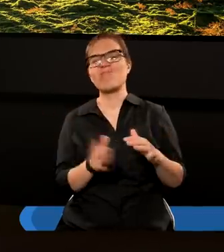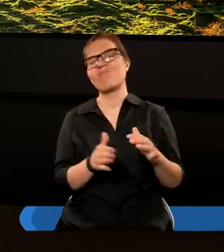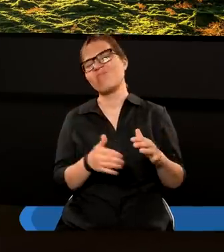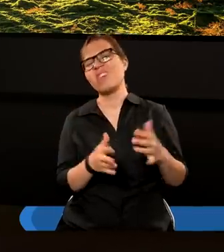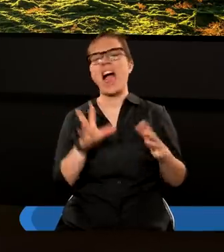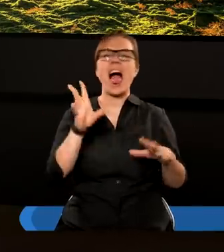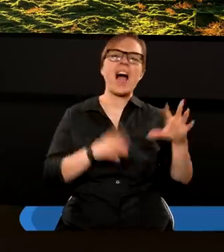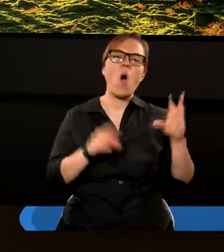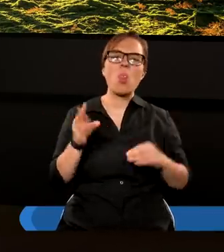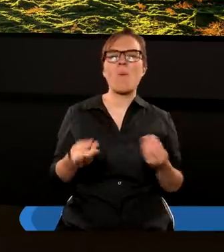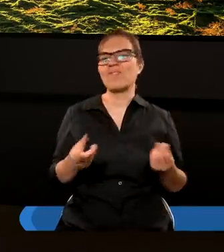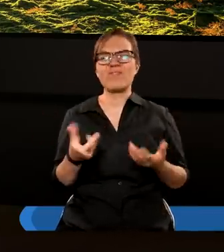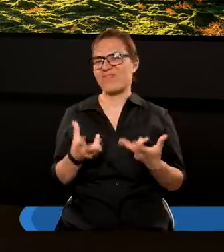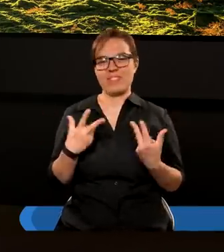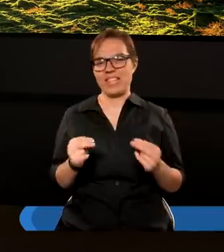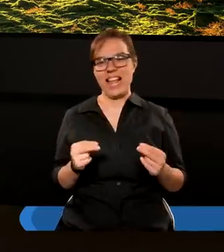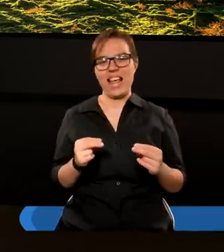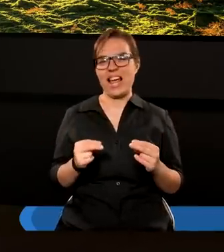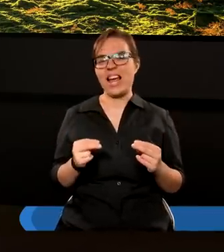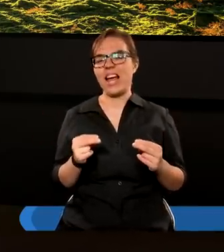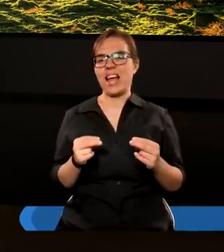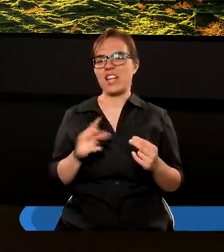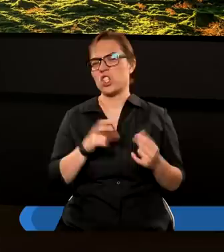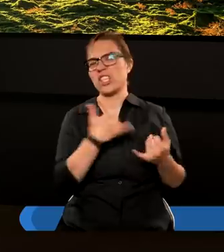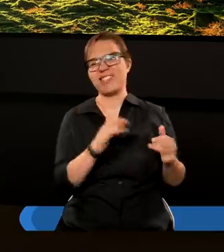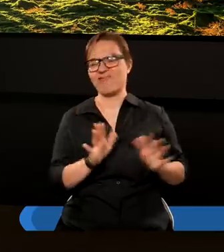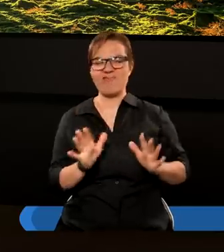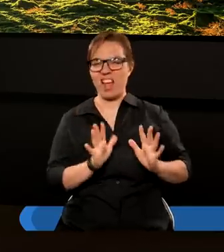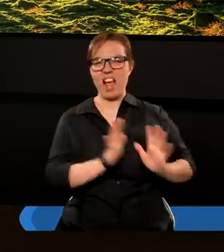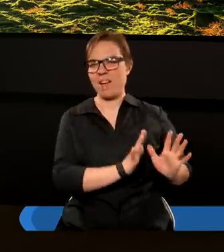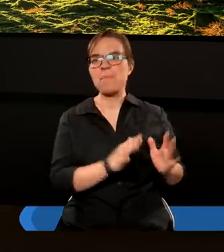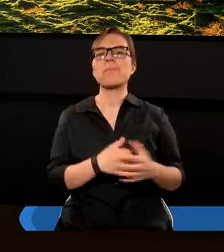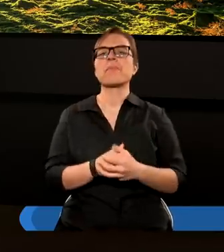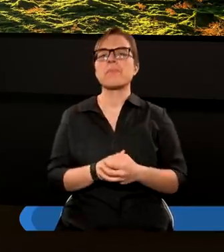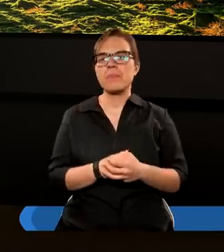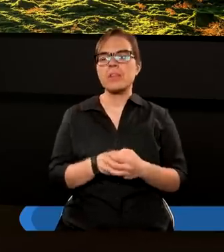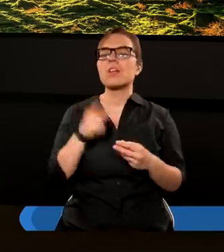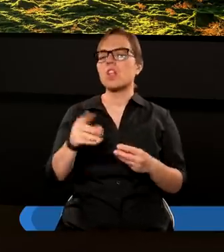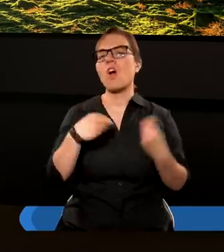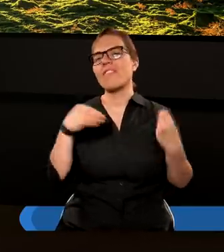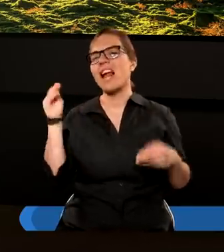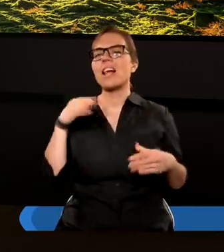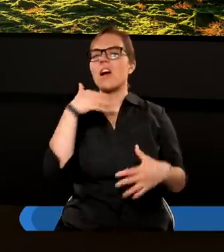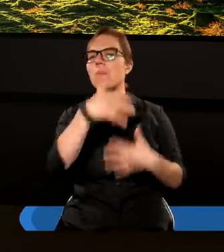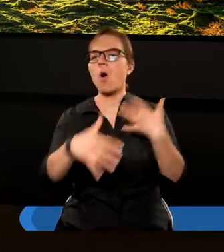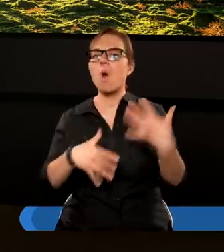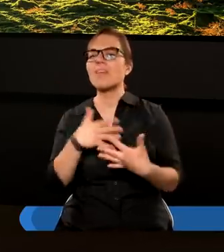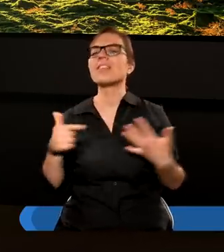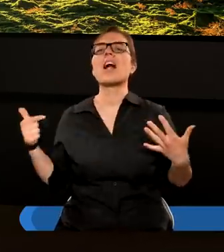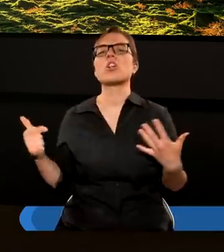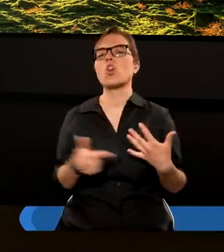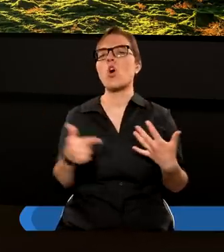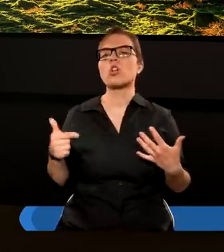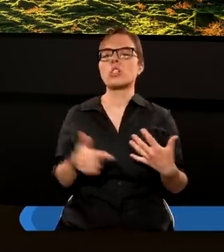wiem, ekonomiczne sprawy czy jakieś inne. Więc to wielkie pomieszanie dotyczy